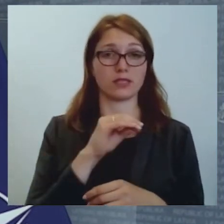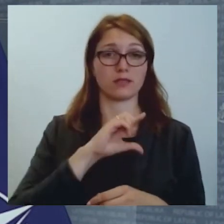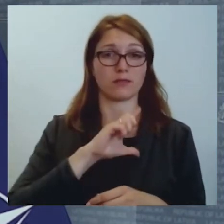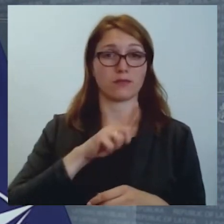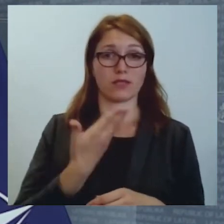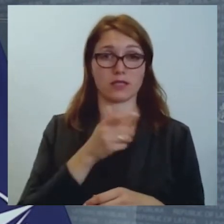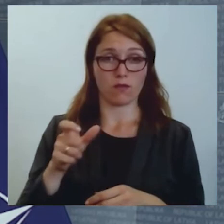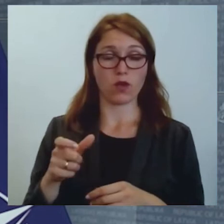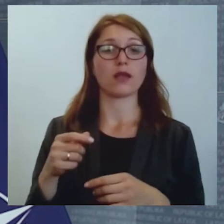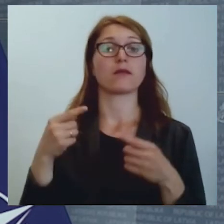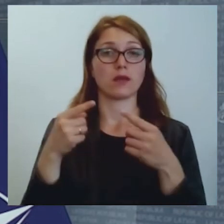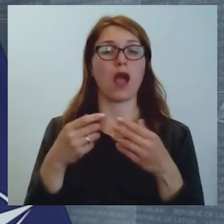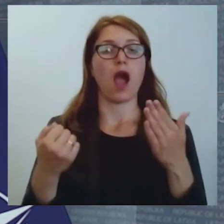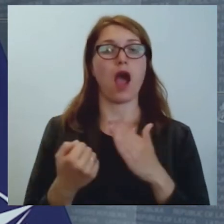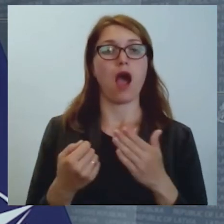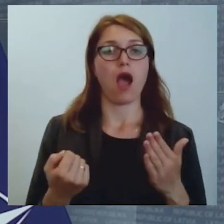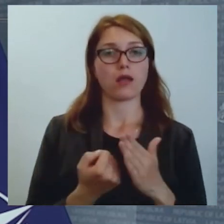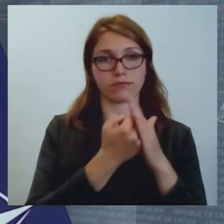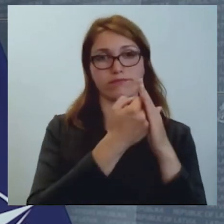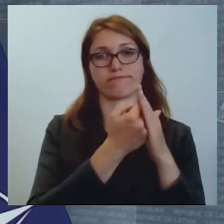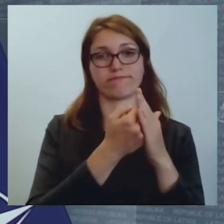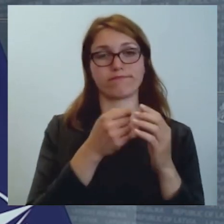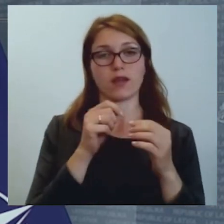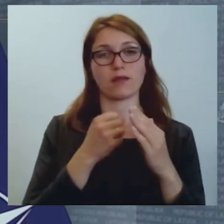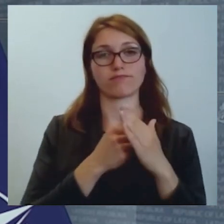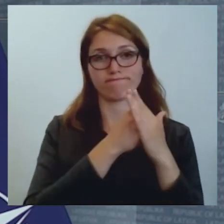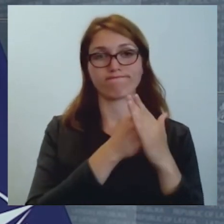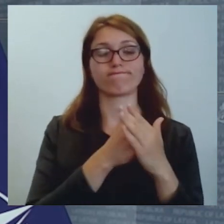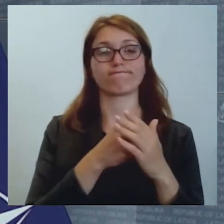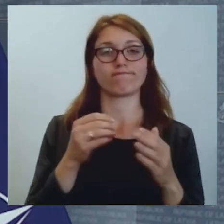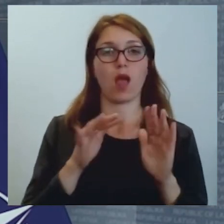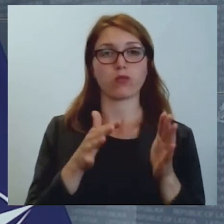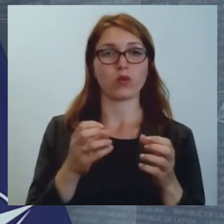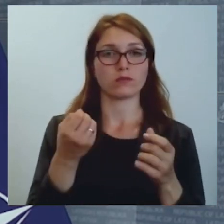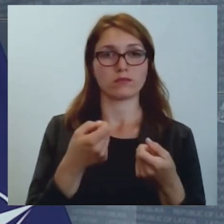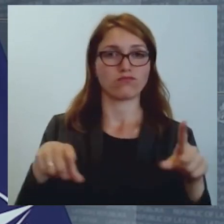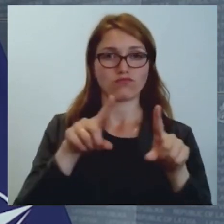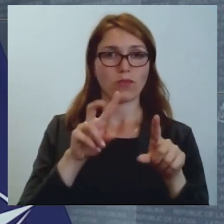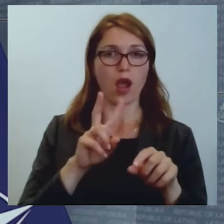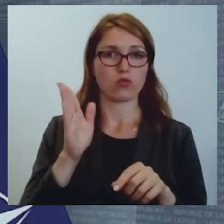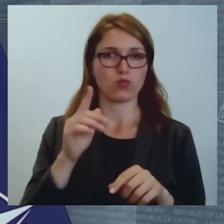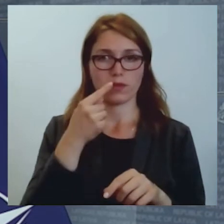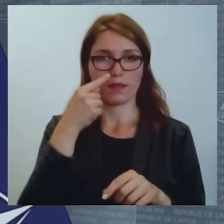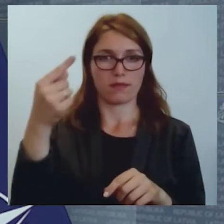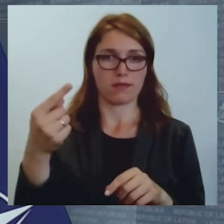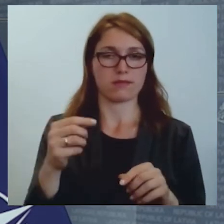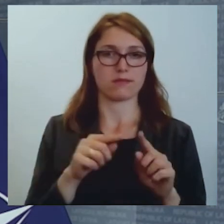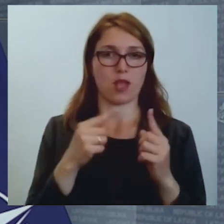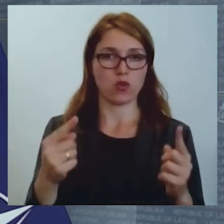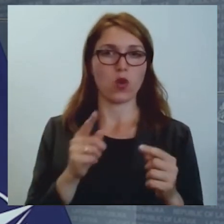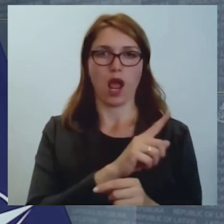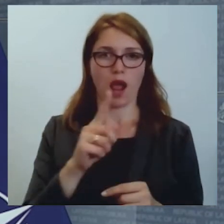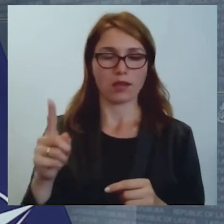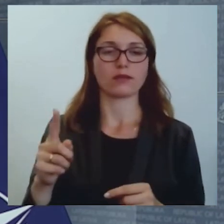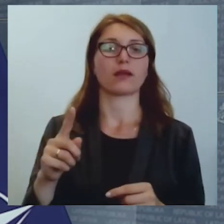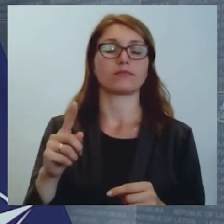ka viņš atbalsta apkuras sadārdzinājumu, kas būs nākamajā sezonā, ik katram Latvijas iedzīvotājiem bez